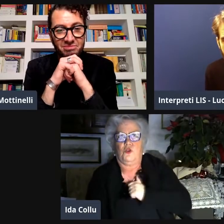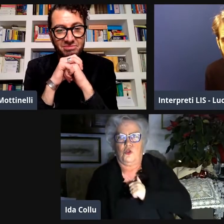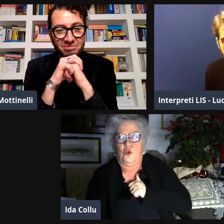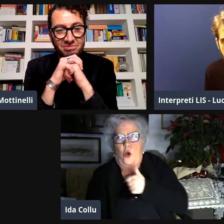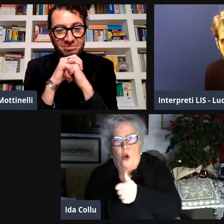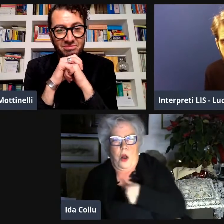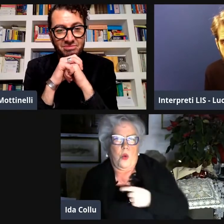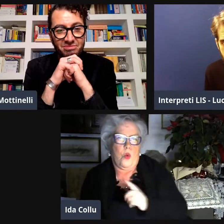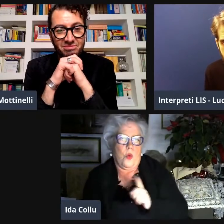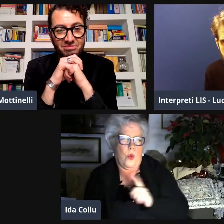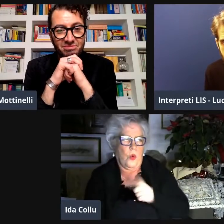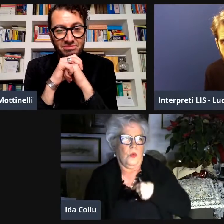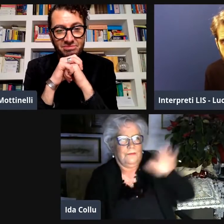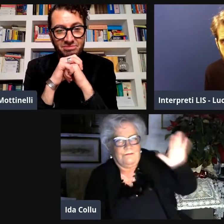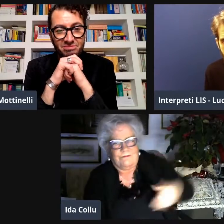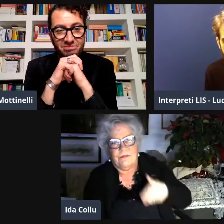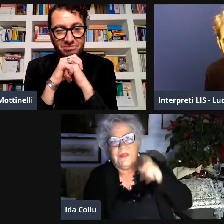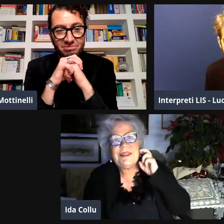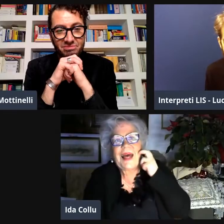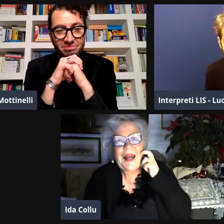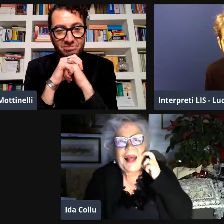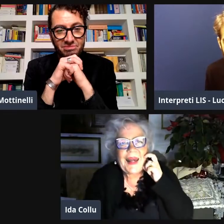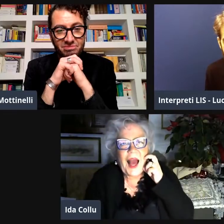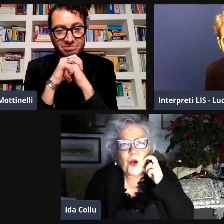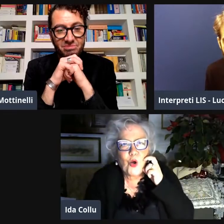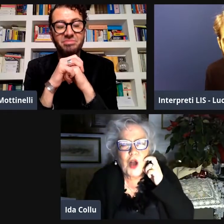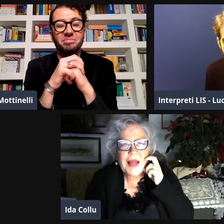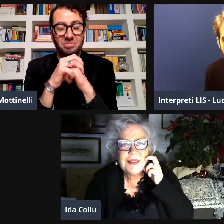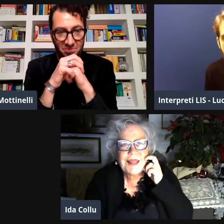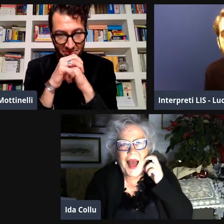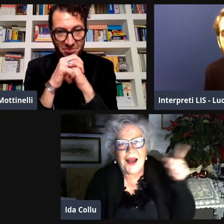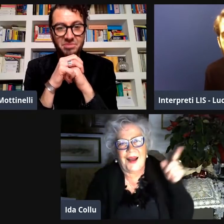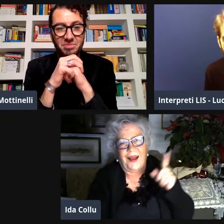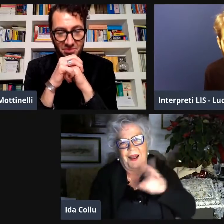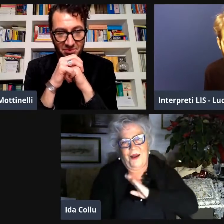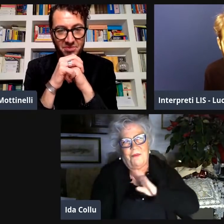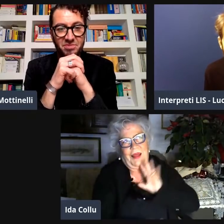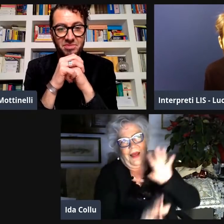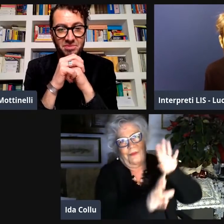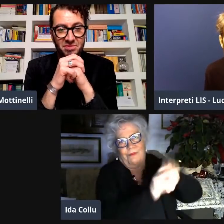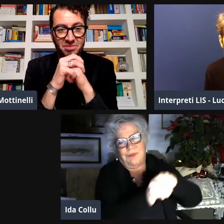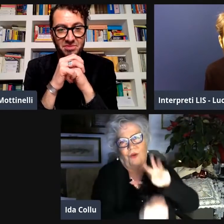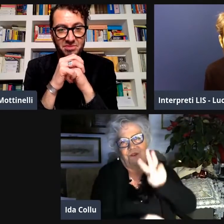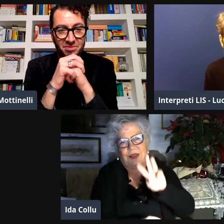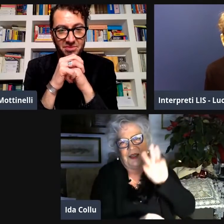supporto non sono andata da sola mi sono